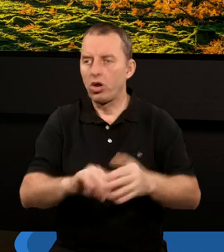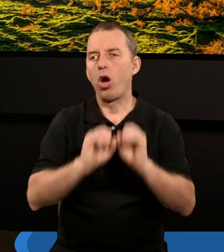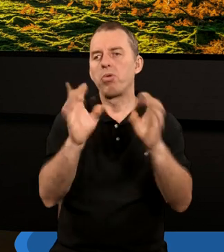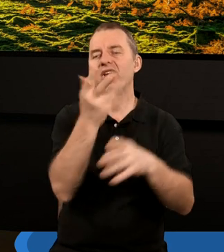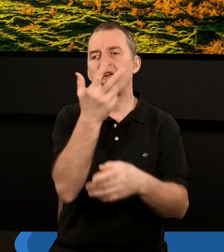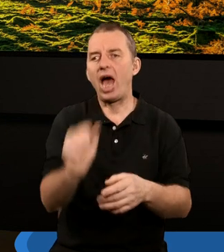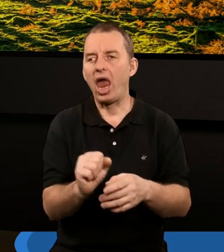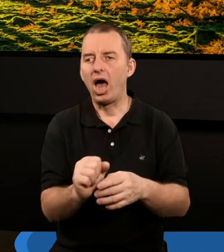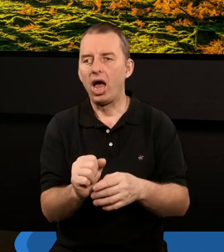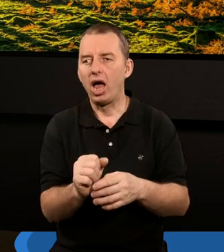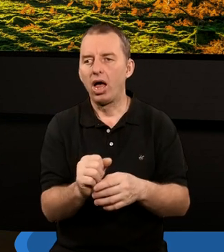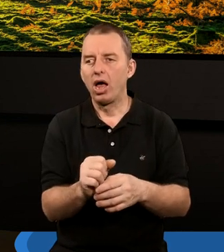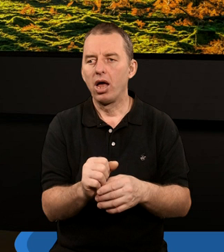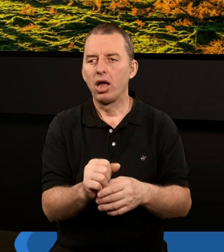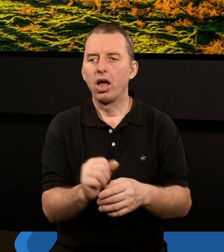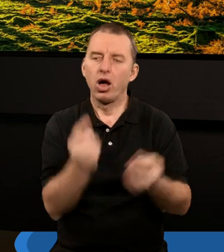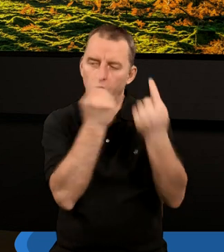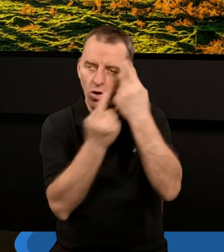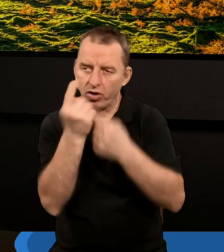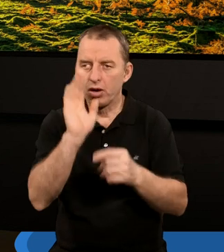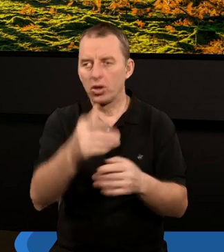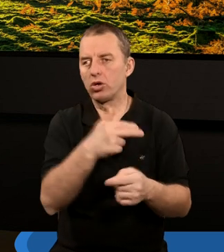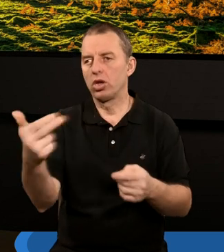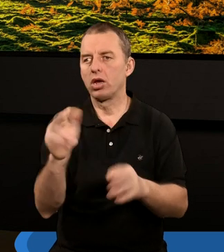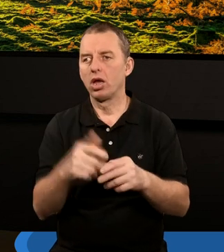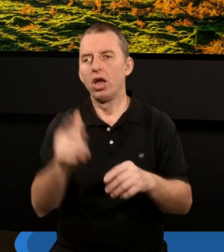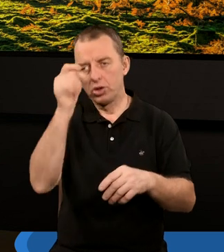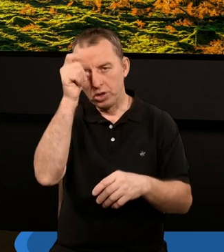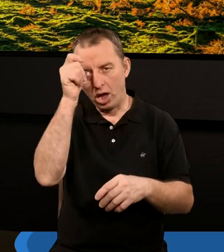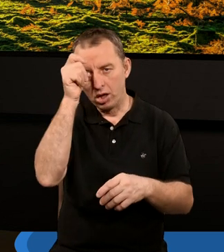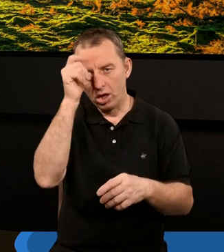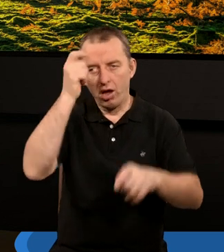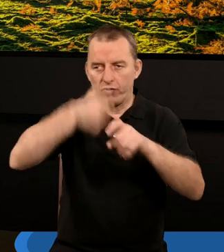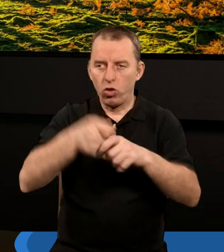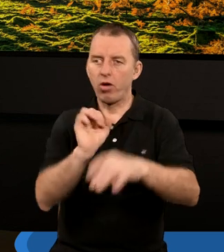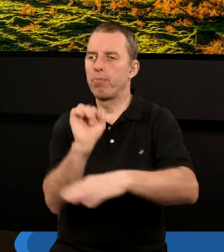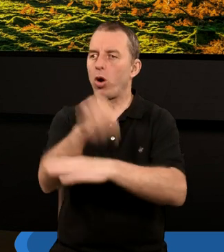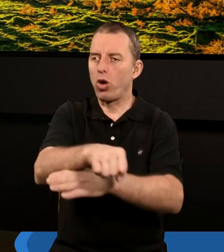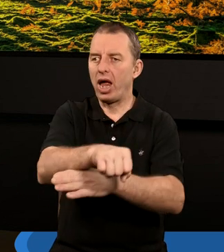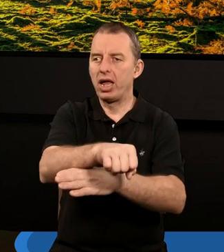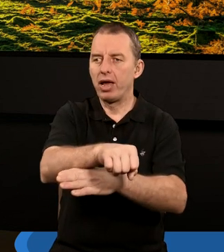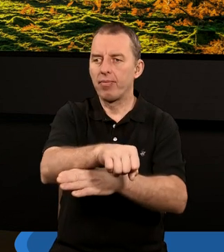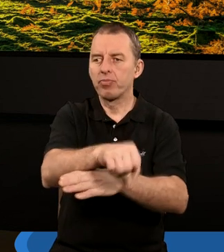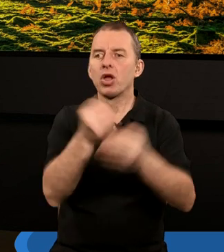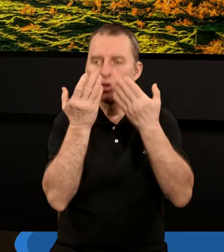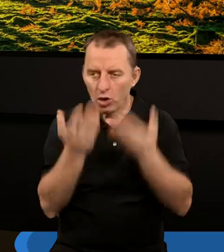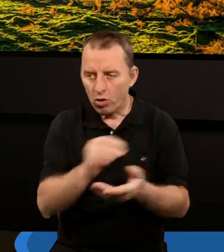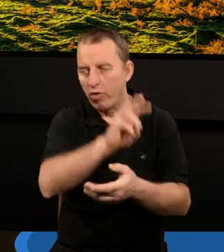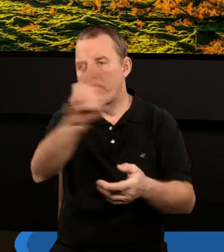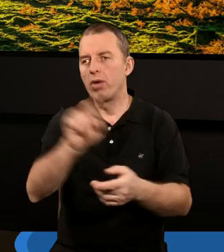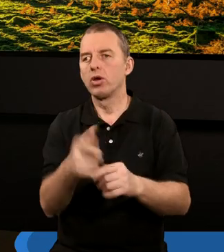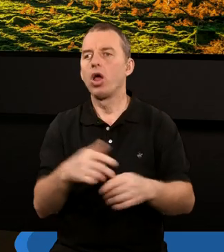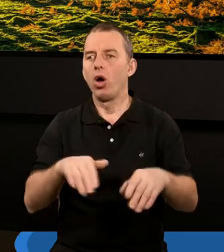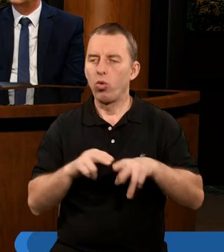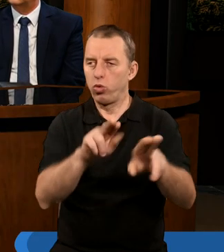Księgi Apokalipsy, a rozważanie nosić będzie tytuł Szatan Wróg Pokonany. Dziękuję Wam bardzo